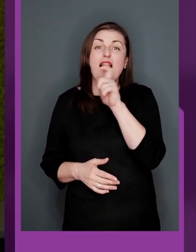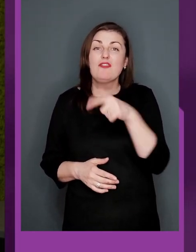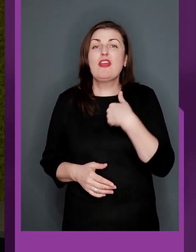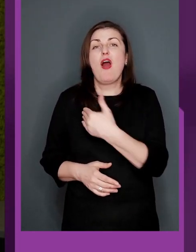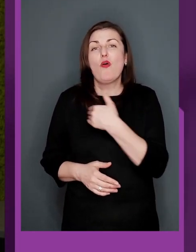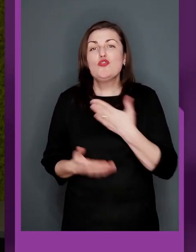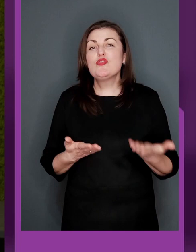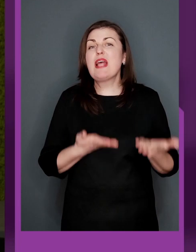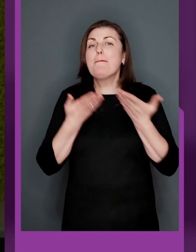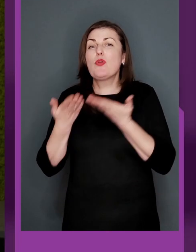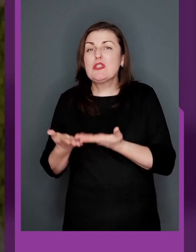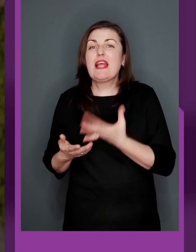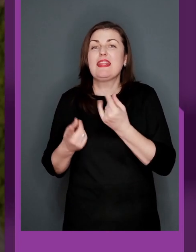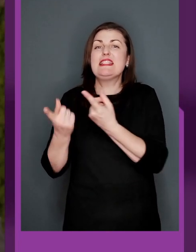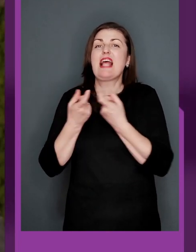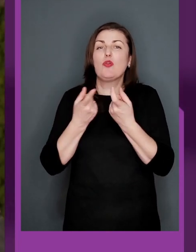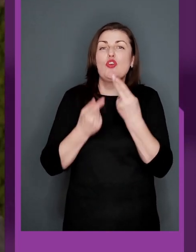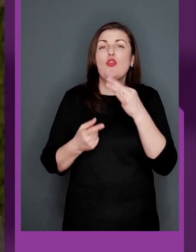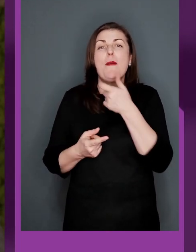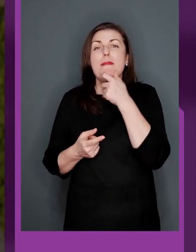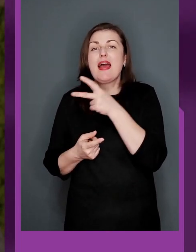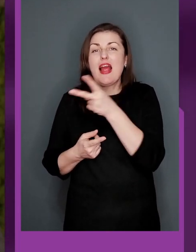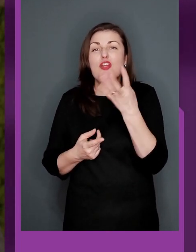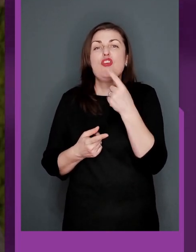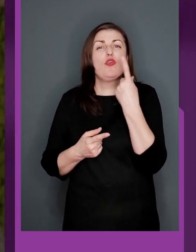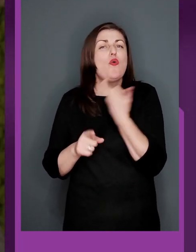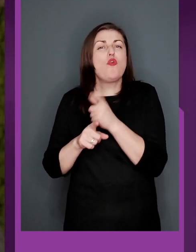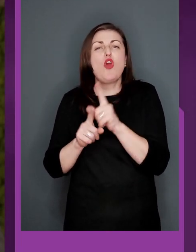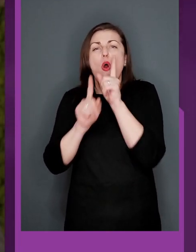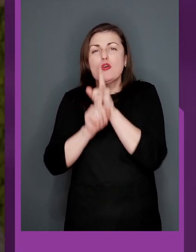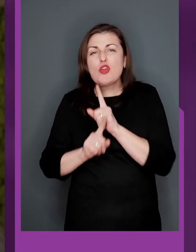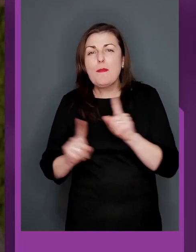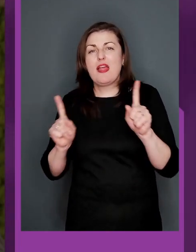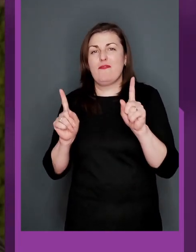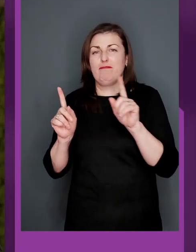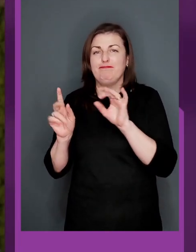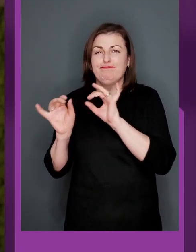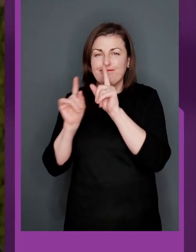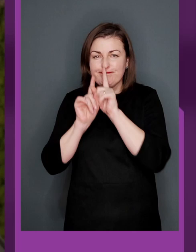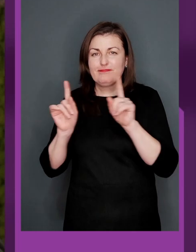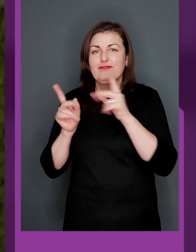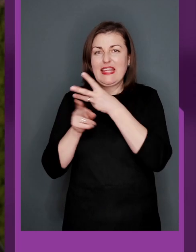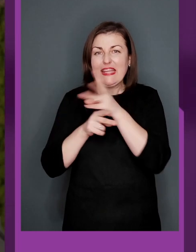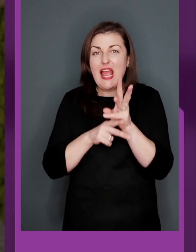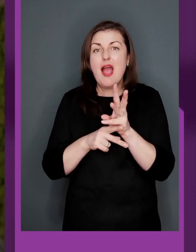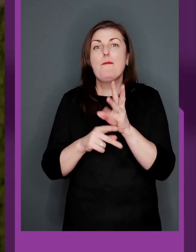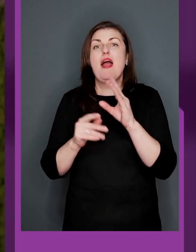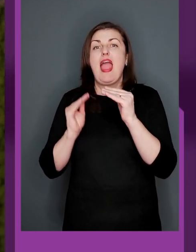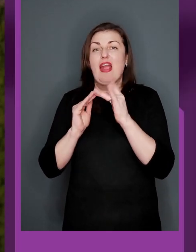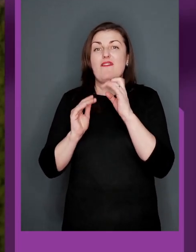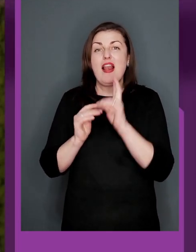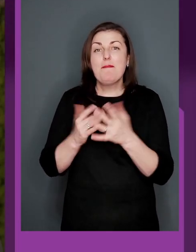перемог, ну, а наших глядачів я хочу запросити і залучити до перегляду ще одного дуже особливого матеріалу,